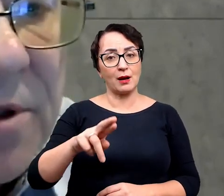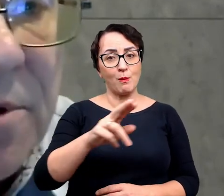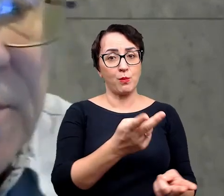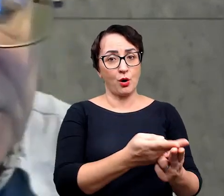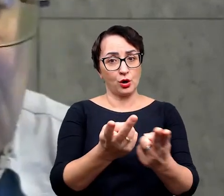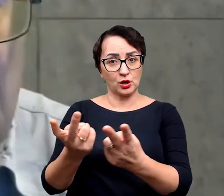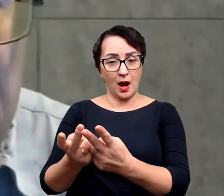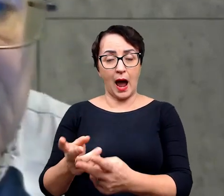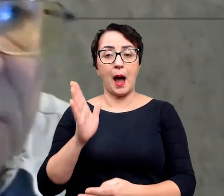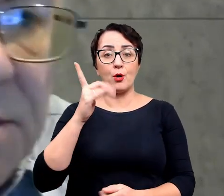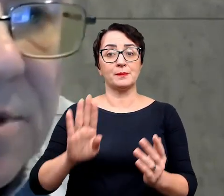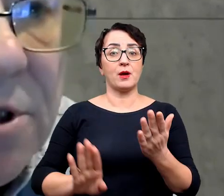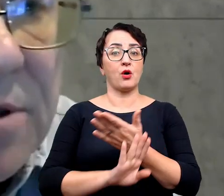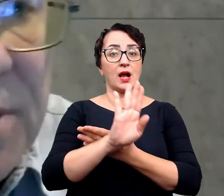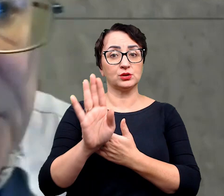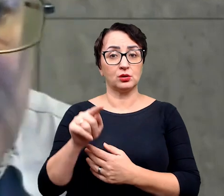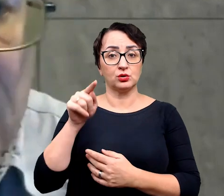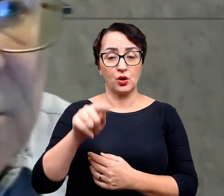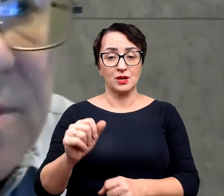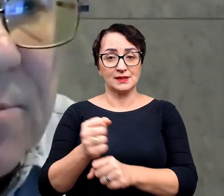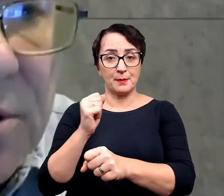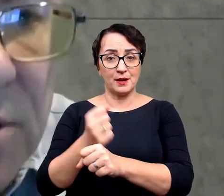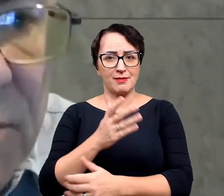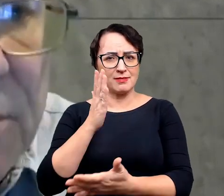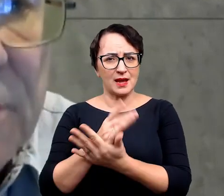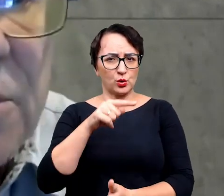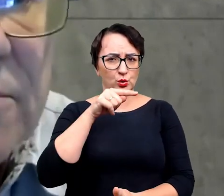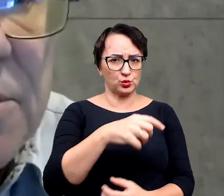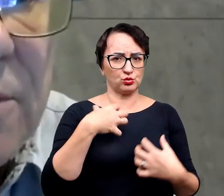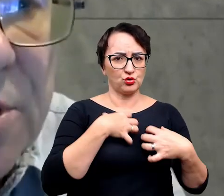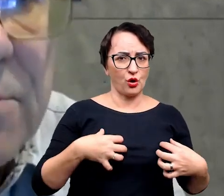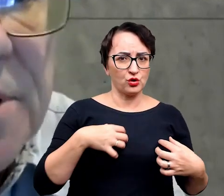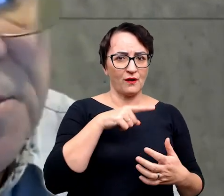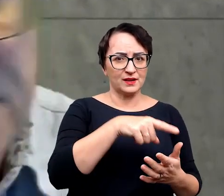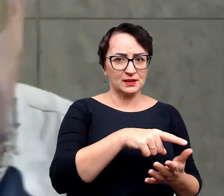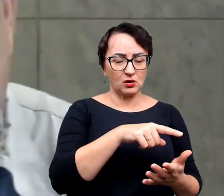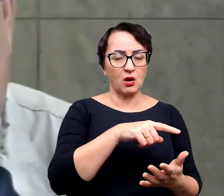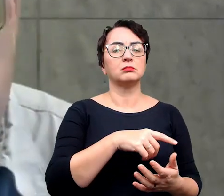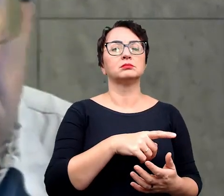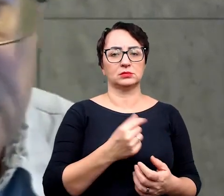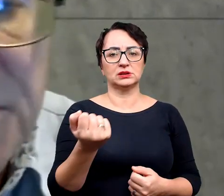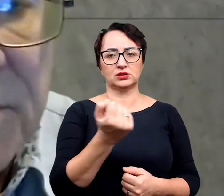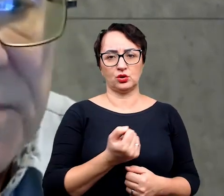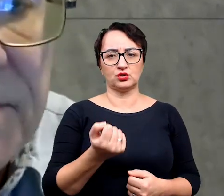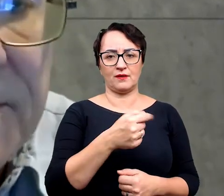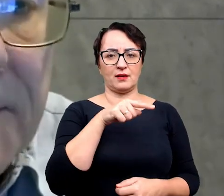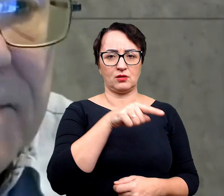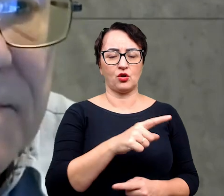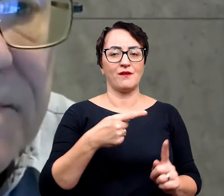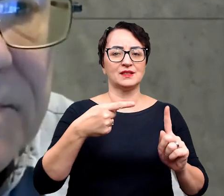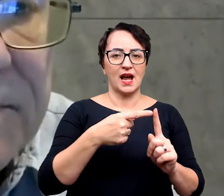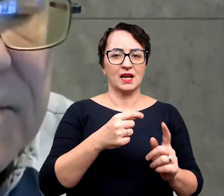podobnych. Dopiero wtedy, jak się okazuje, że dana skamieniałość występuje tylko w określonym środowisku, to może być zastosowane jako wskaźnik środowiskowy.